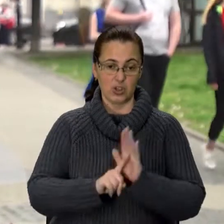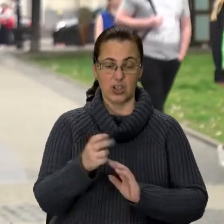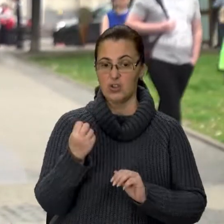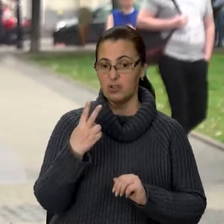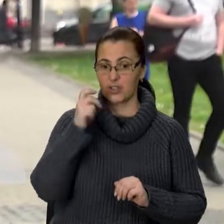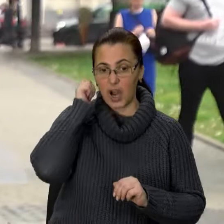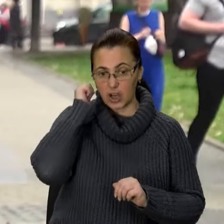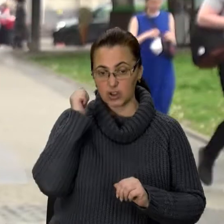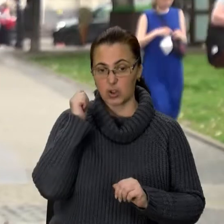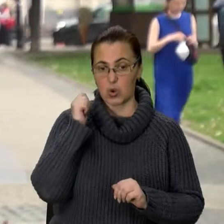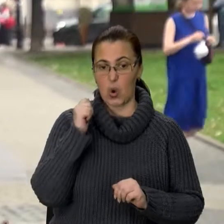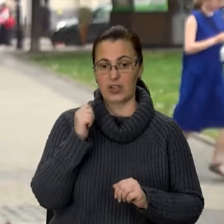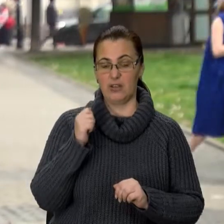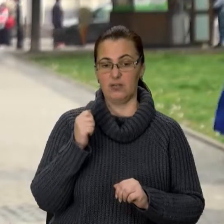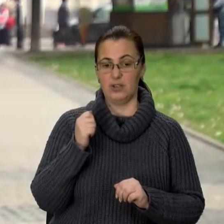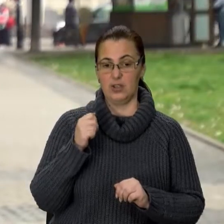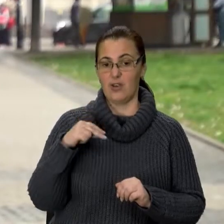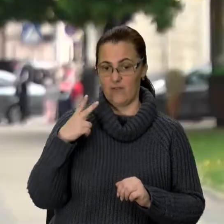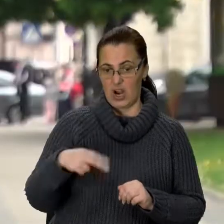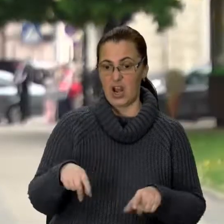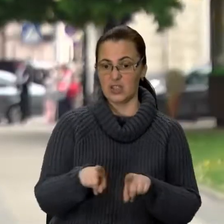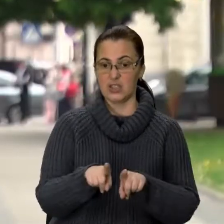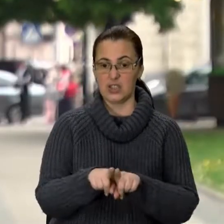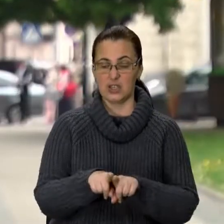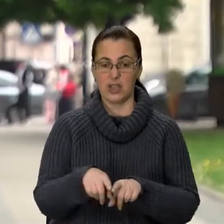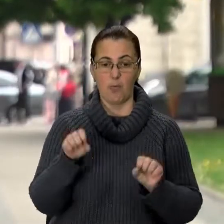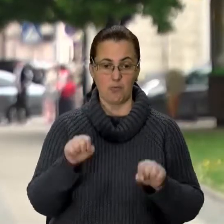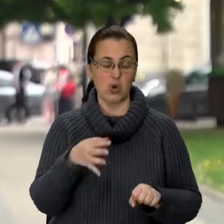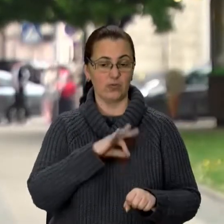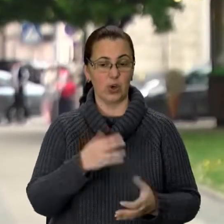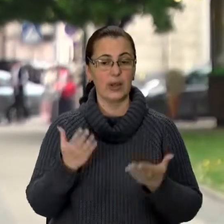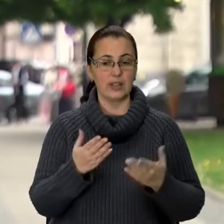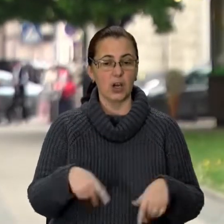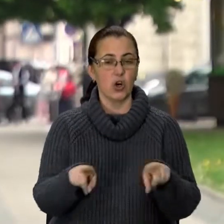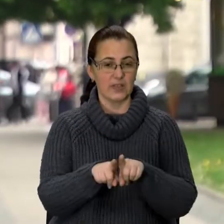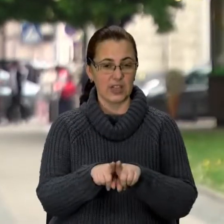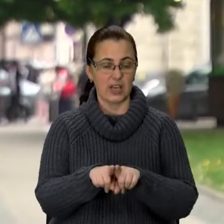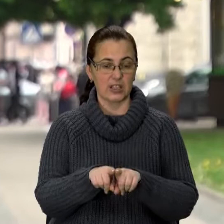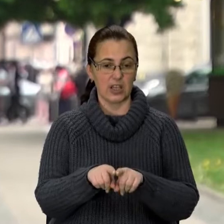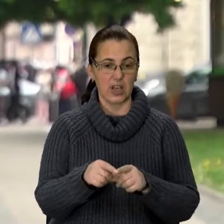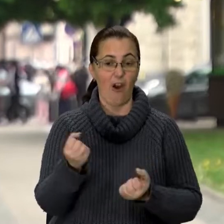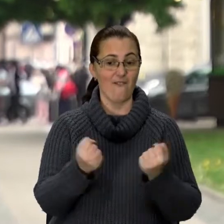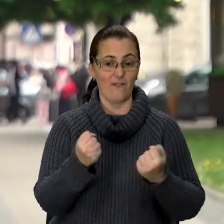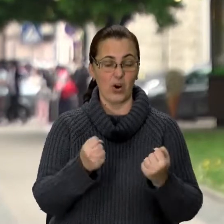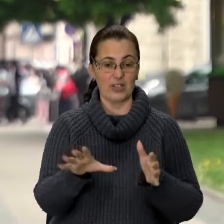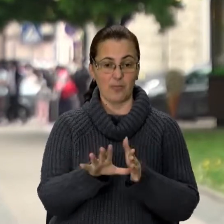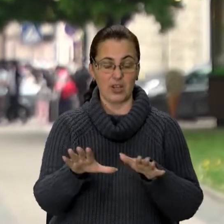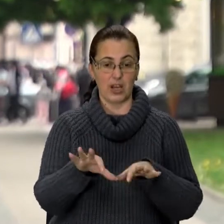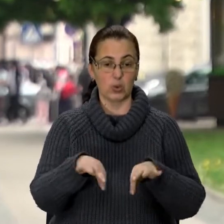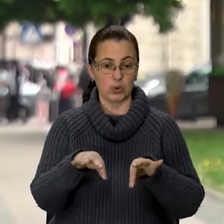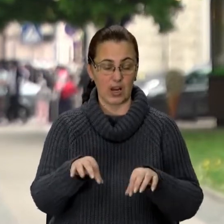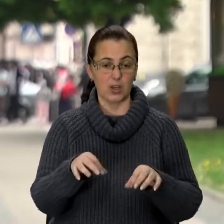років. Якщо я правильно пригадую, і Франції так само. Якщо все-таки водіям електротранспорту дозволено буде